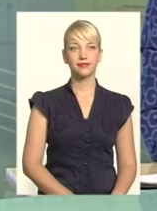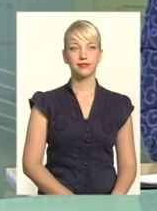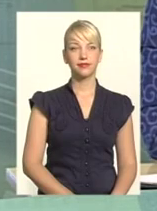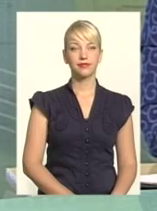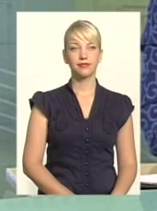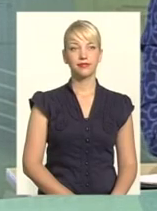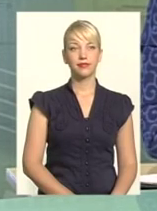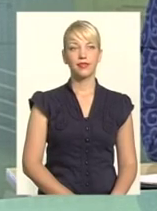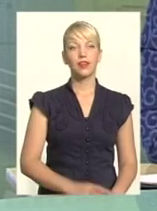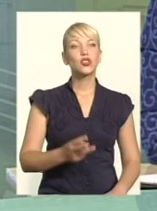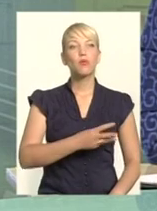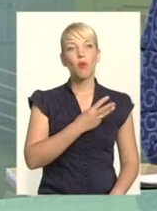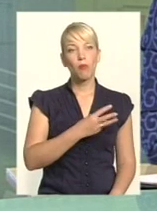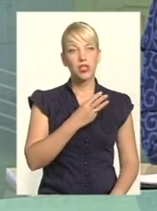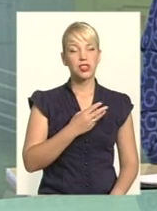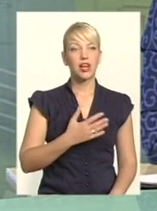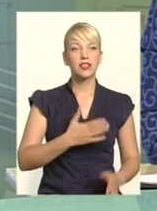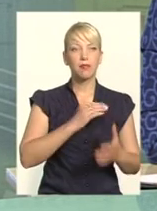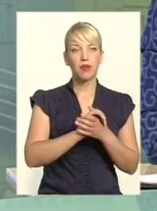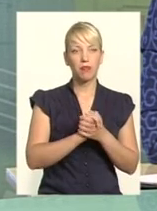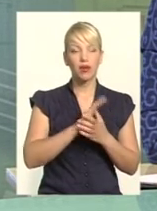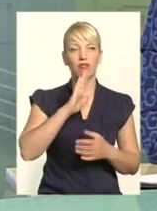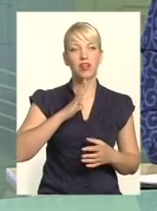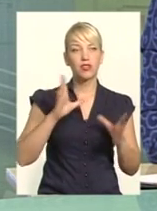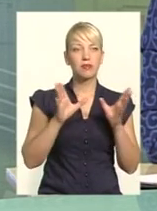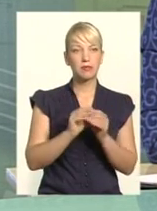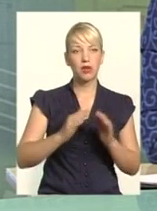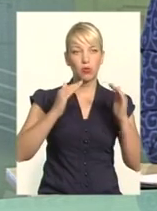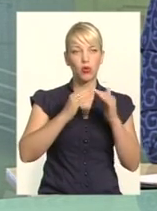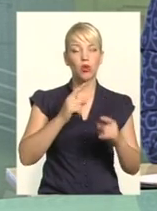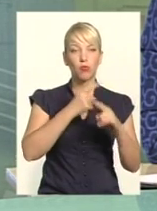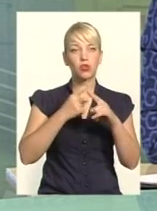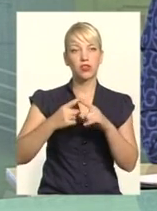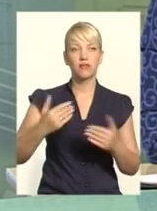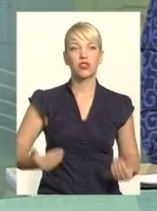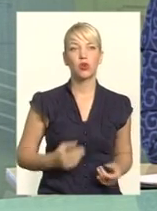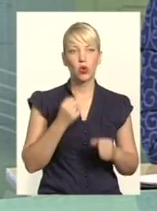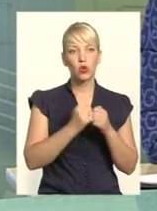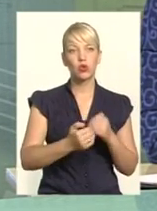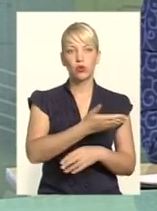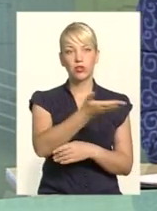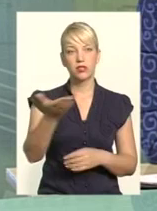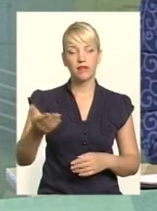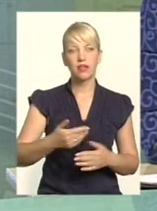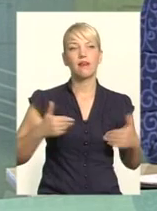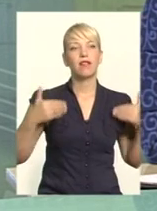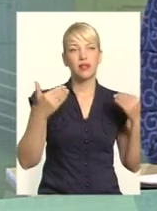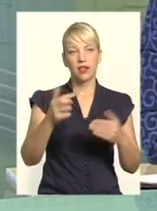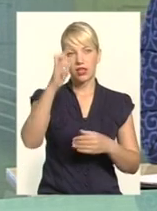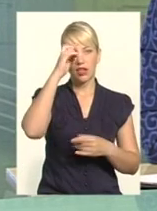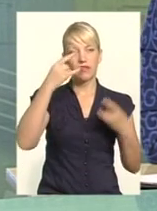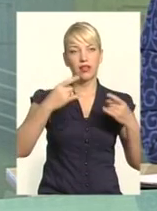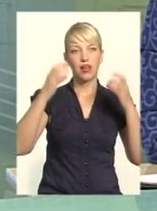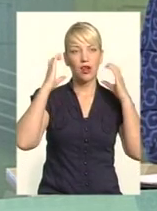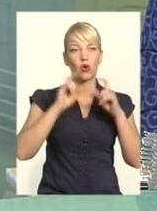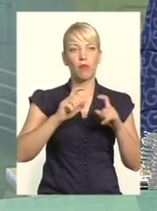Із побажаннями злагоди у нашому спільному домі та позитиву у житті кожного вас вітає Державна телерадіокомпанія